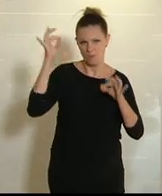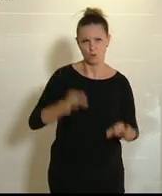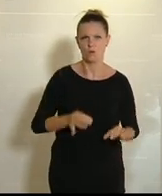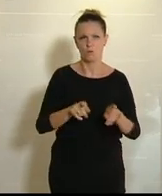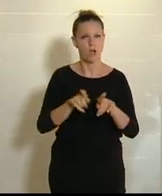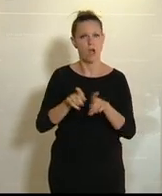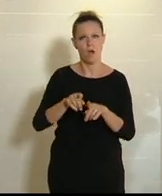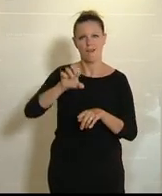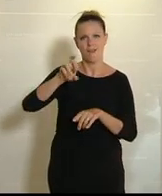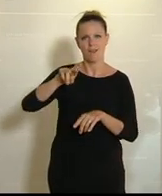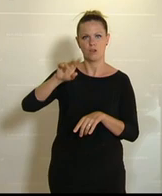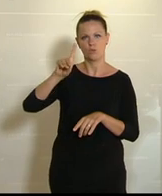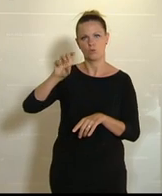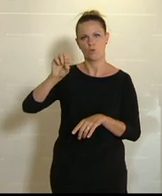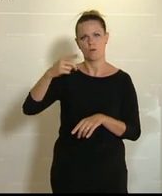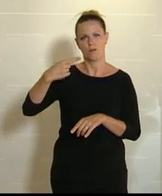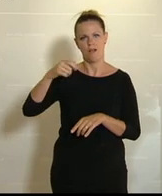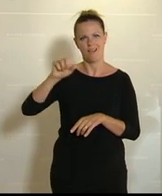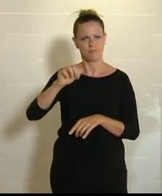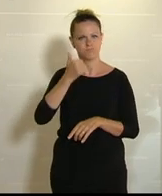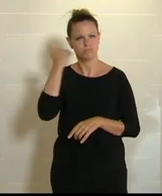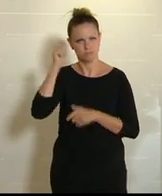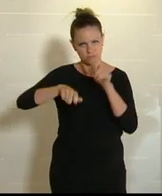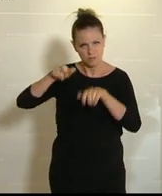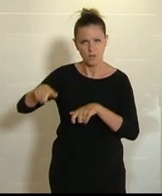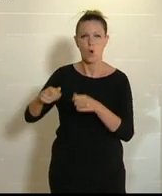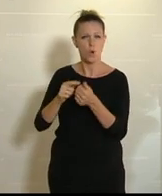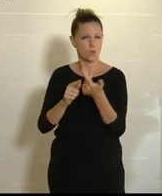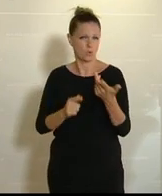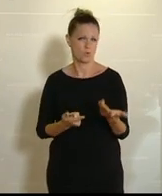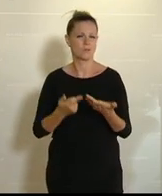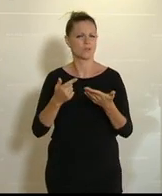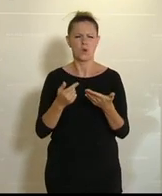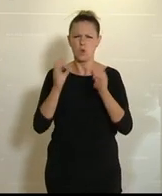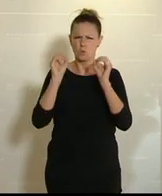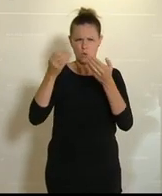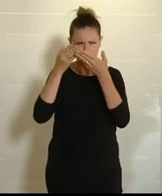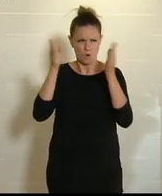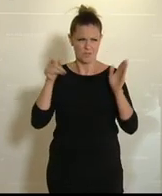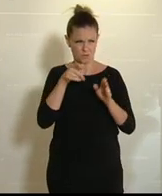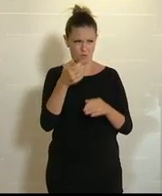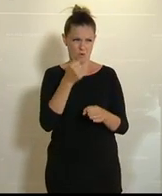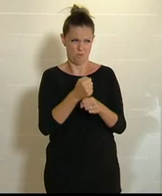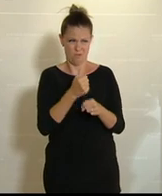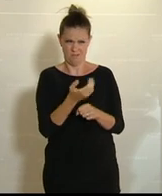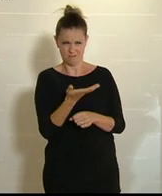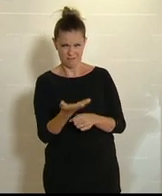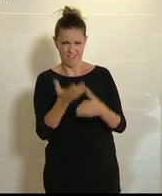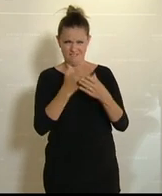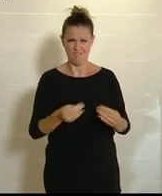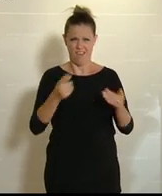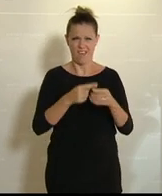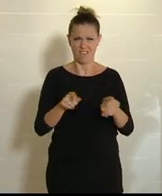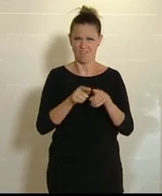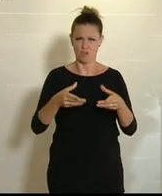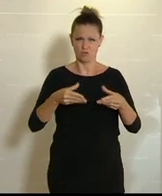Linksextremisten und so weiter. Dort braucht es Null Toleranz. Das ist unser freiheitlicher Zugang zu den Dingen. Sie agieren so weich wie ein Schwamm, was Ihnen zu Recht die